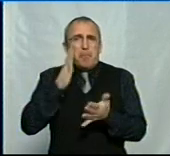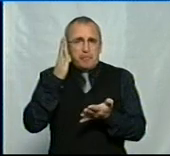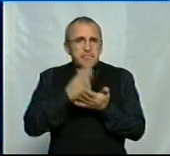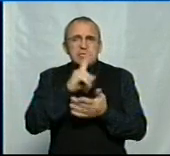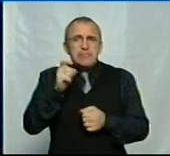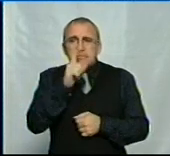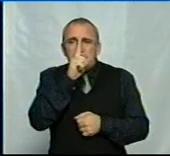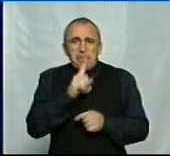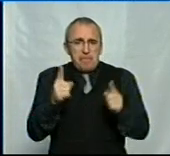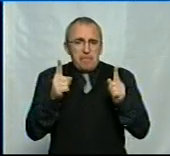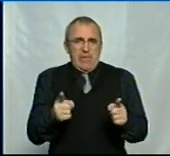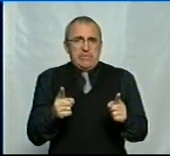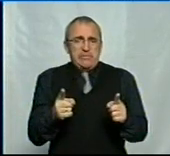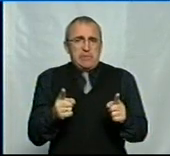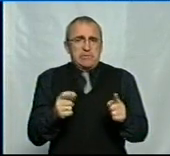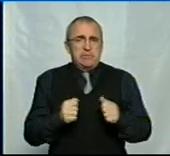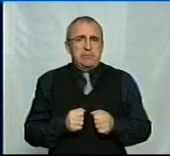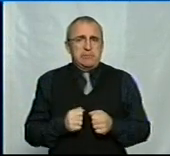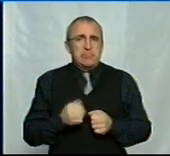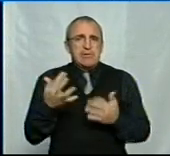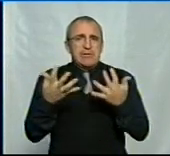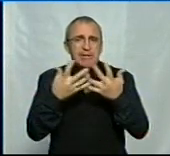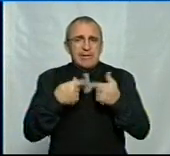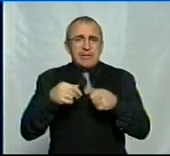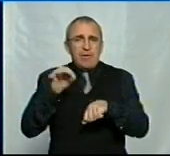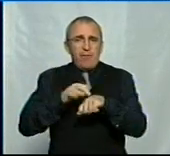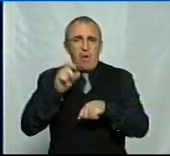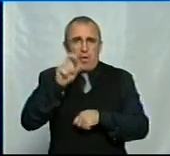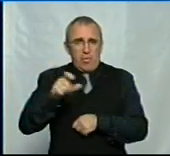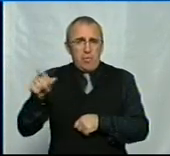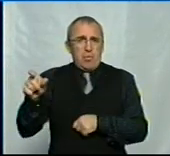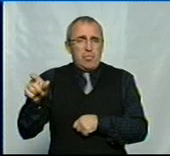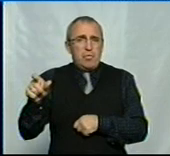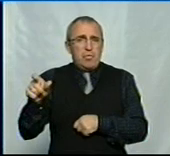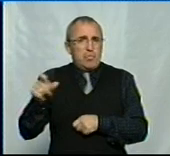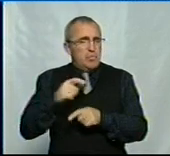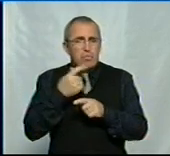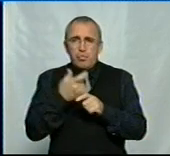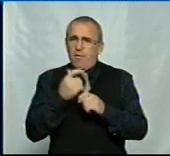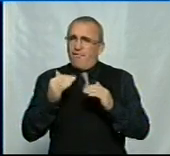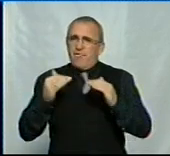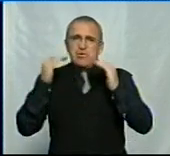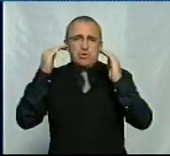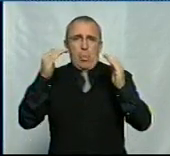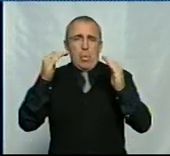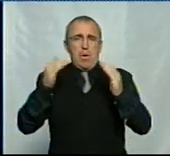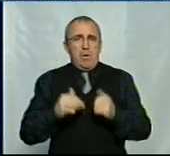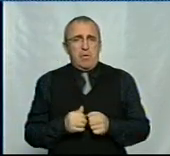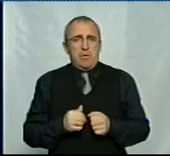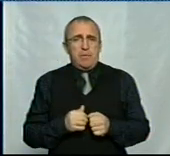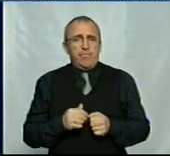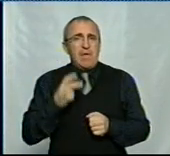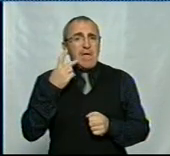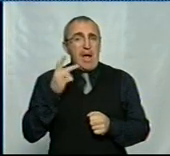за місяць. Тобто кількість захворівших людей досить висока. І як